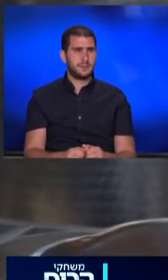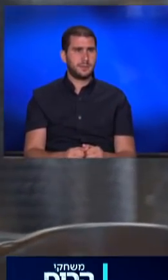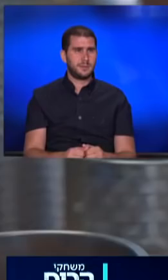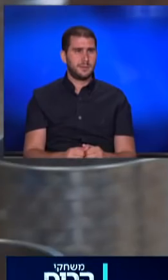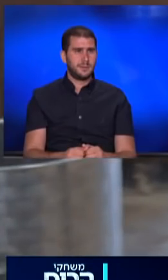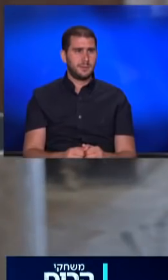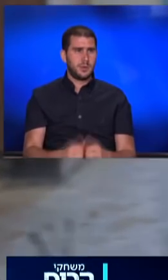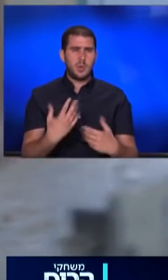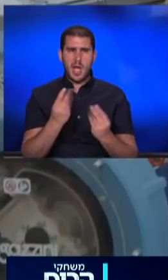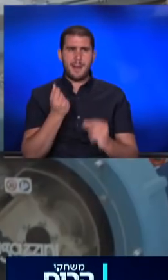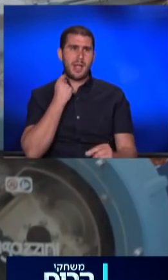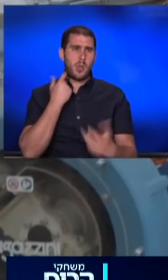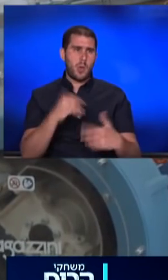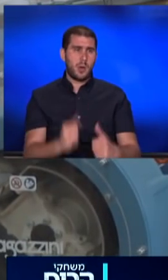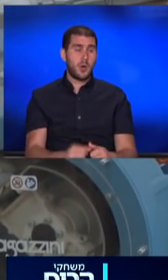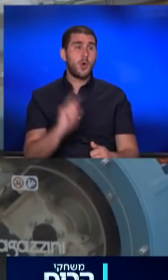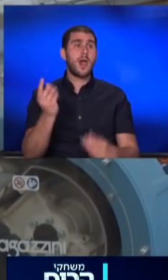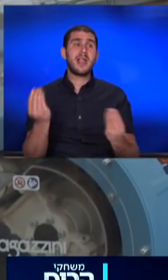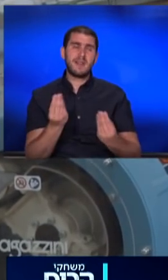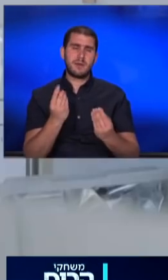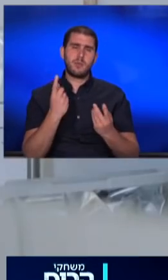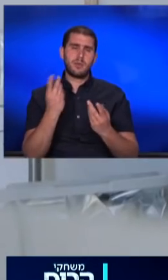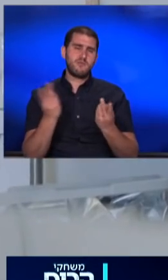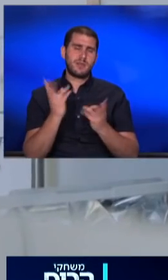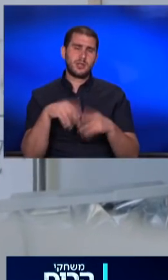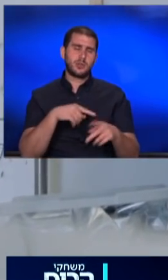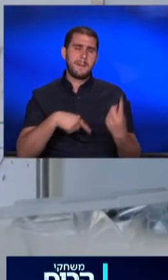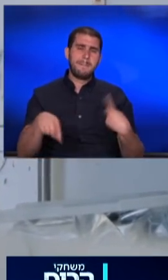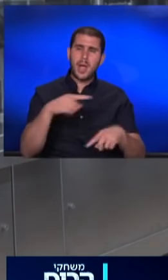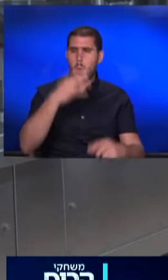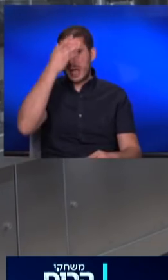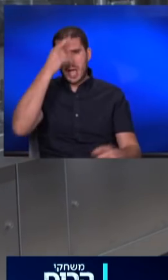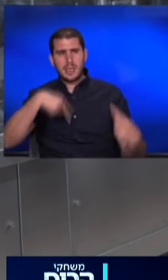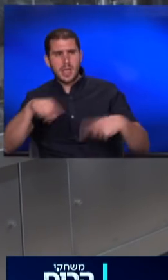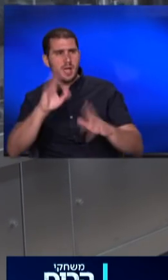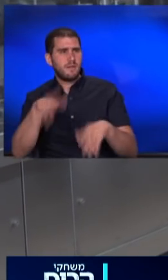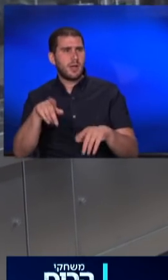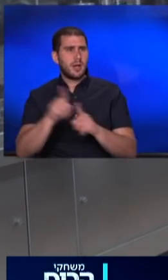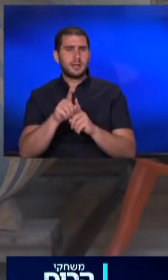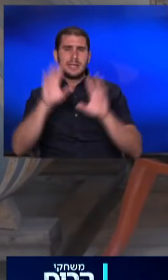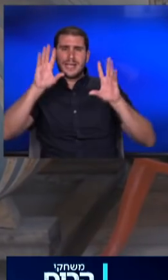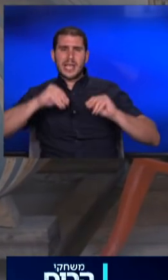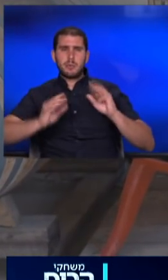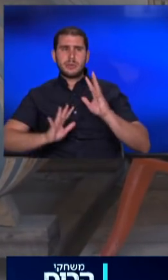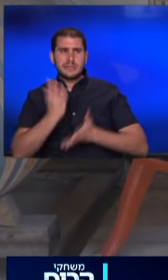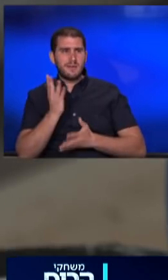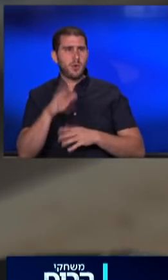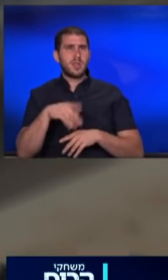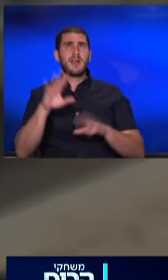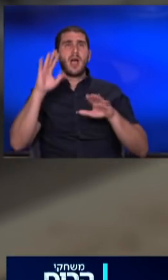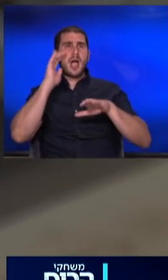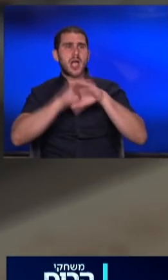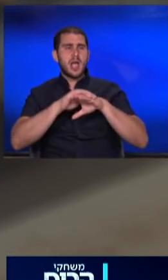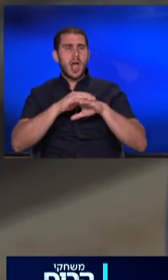מה זה המון הכל? בכל הדברים האלה מן הסתם שוכבים איתם בירוקרטיה ומערכת לקיבוי שריפה וגלי ישן,